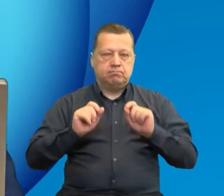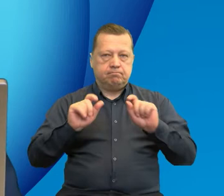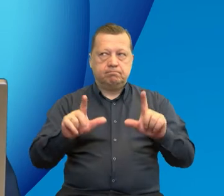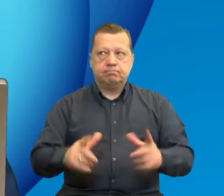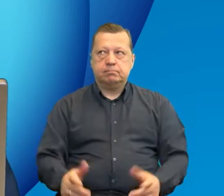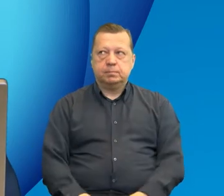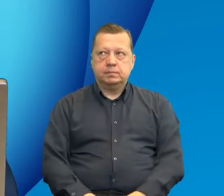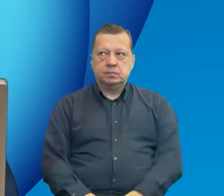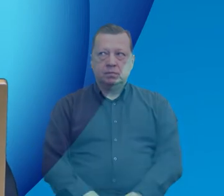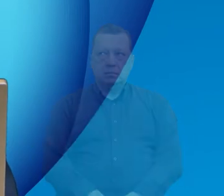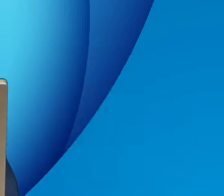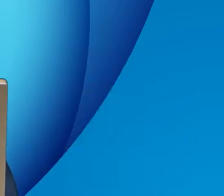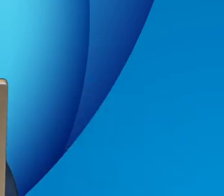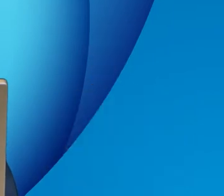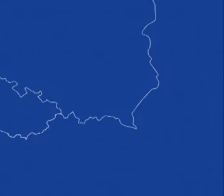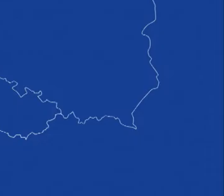o pierwszym projekcie.